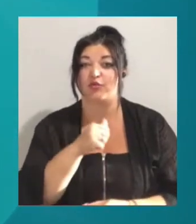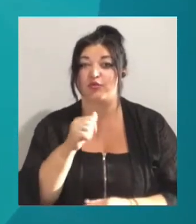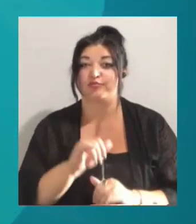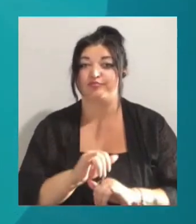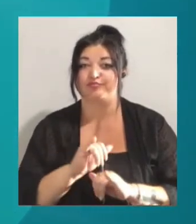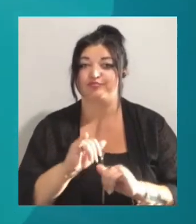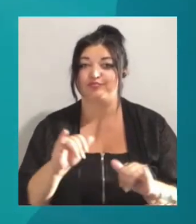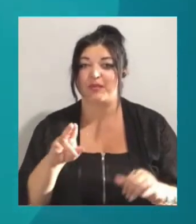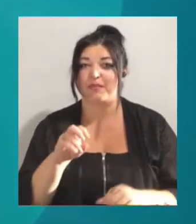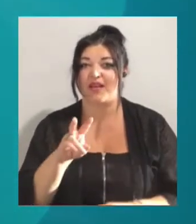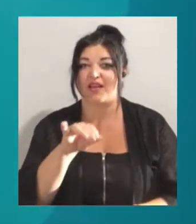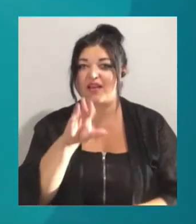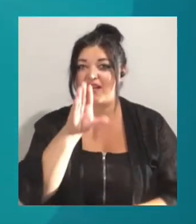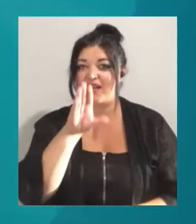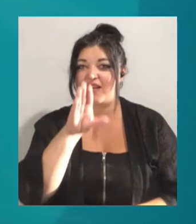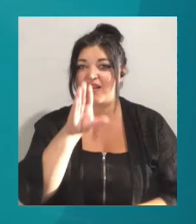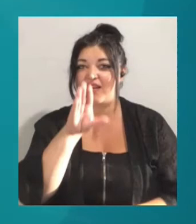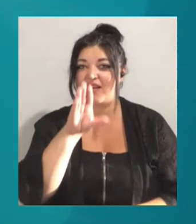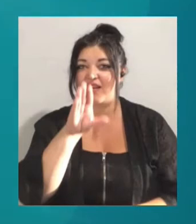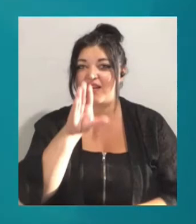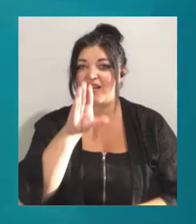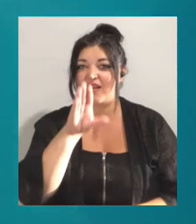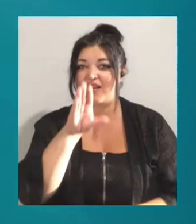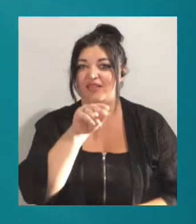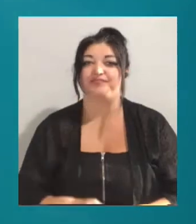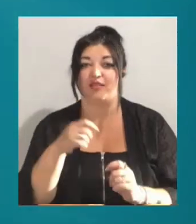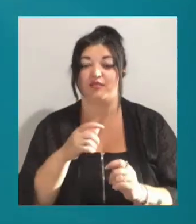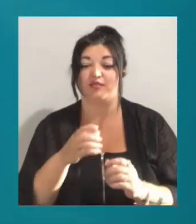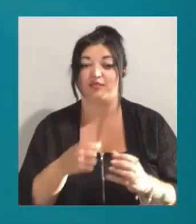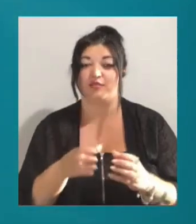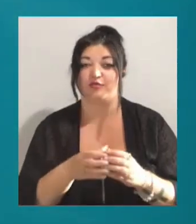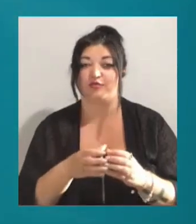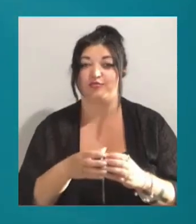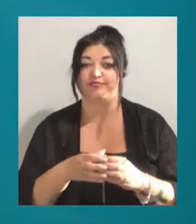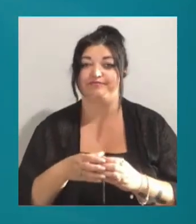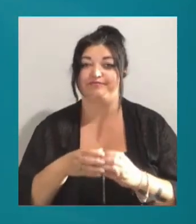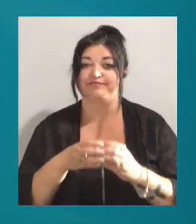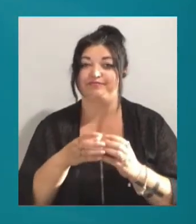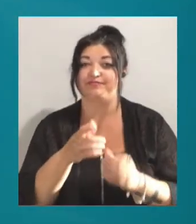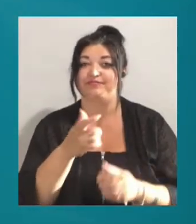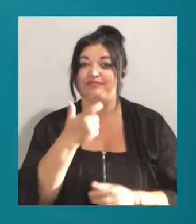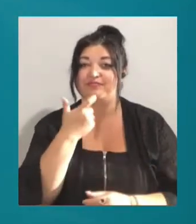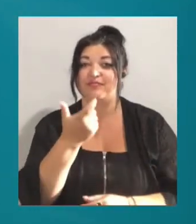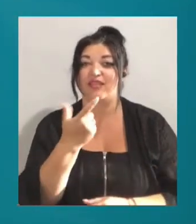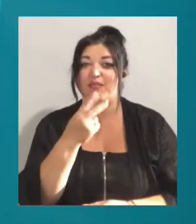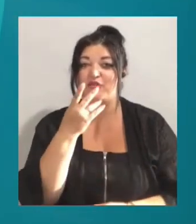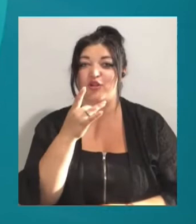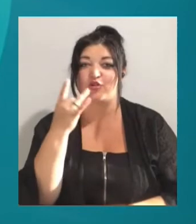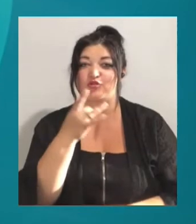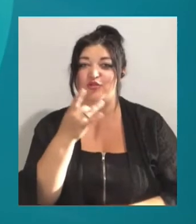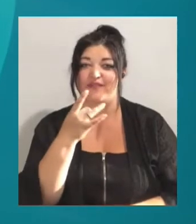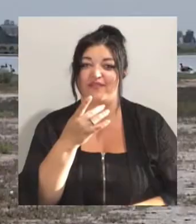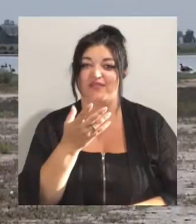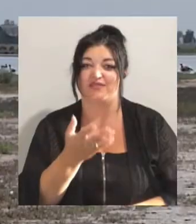тисячі пеліканів. Наша знімальна група була на одному з 13 лиманів парку, де бачила рожевих птахів. Більше розкаже Олександр